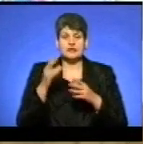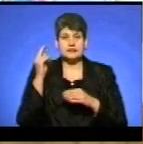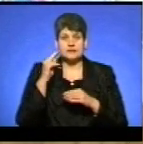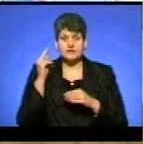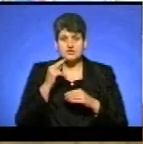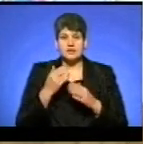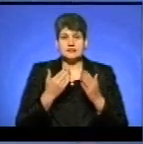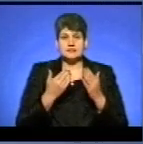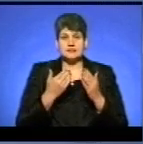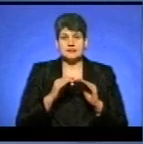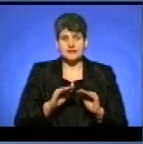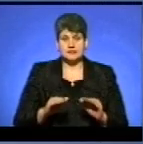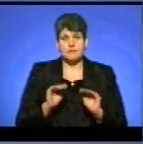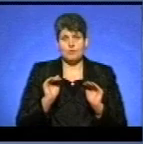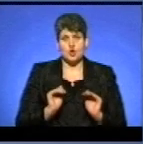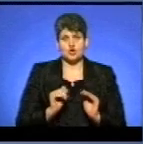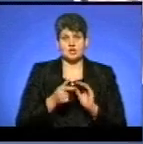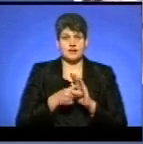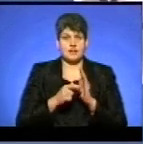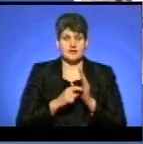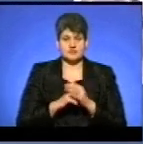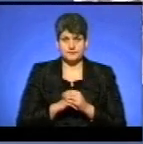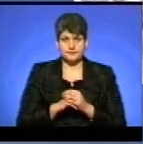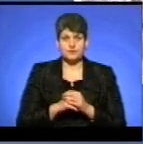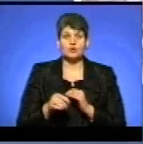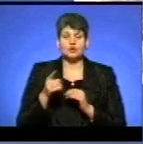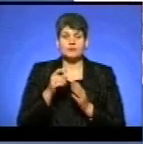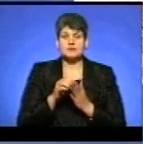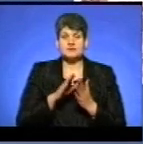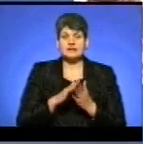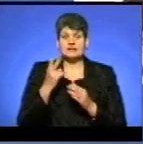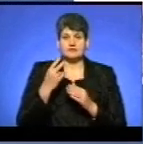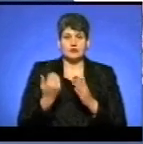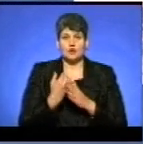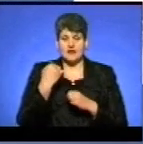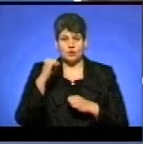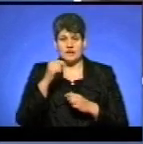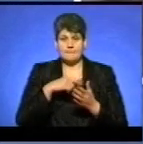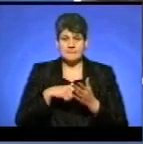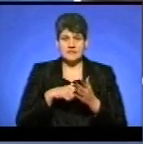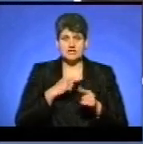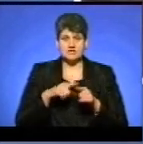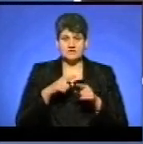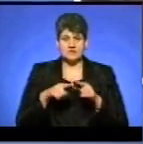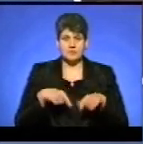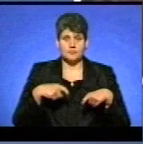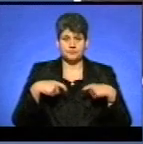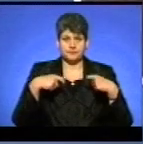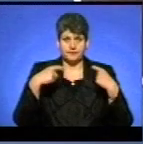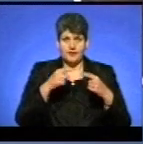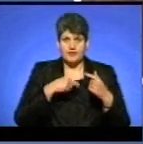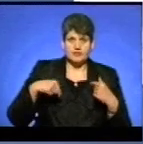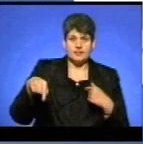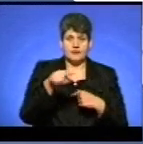власне, учні молодших класів. У Тернополі зафіксували два нових рекорди міста. Найшвидше подолання дистанції навколо